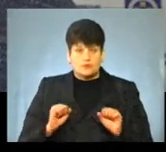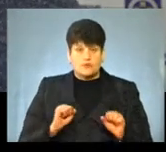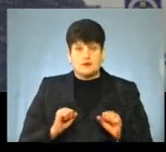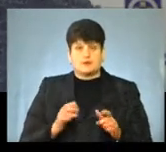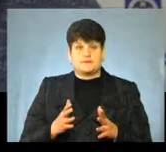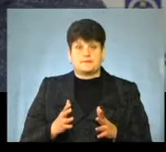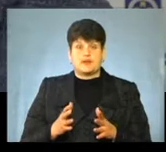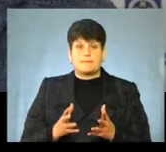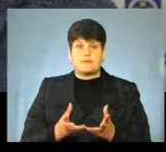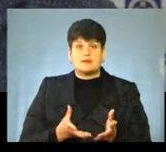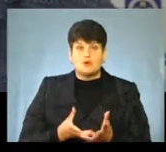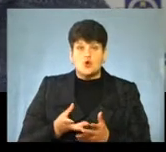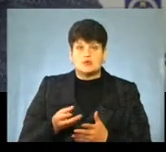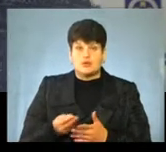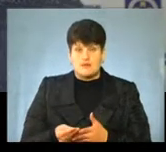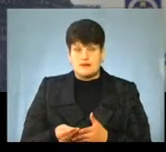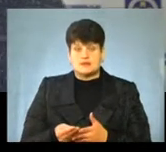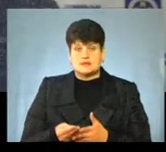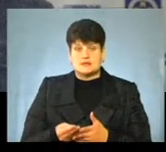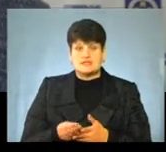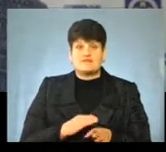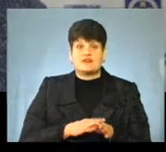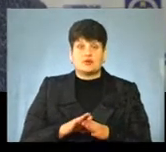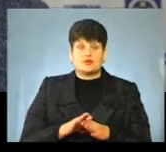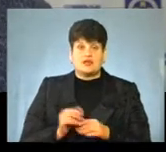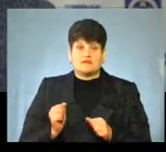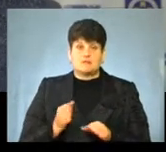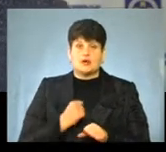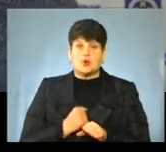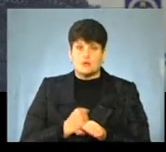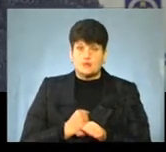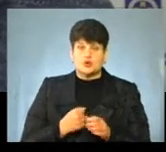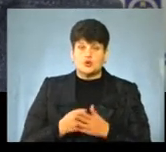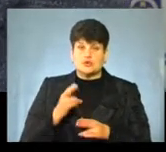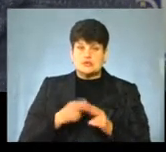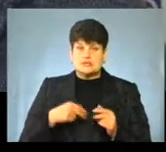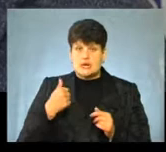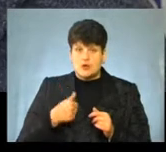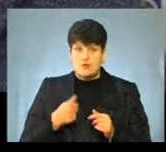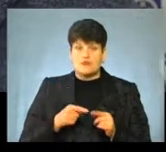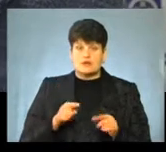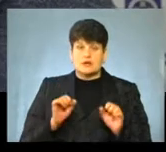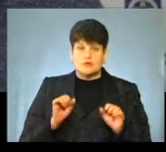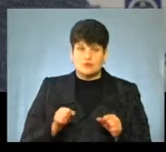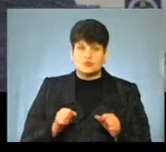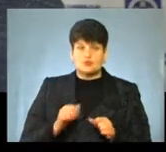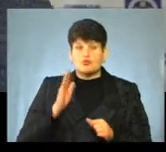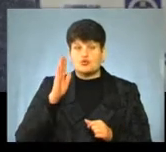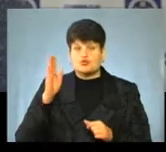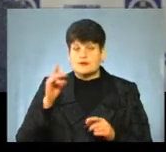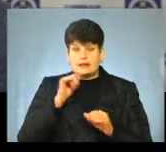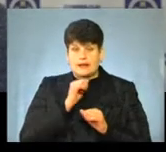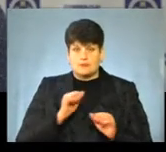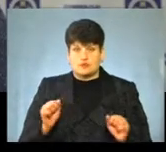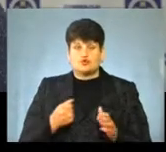державного виконача, можна розрахуватися з виконавцями робіт, до кінця року споназувати неможливо.